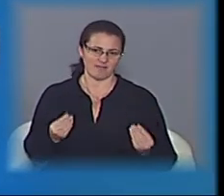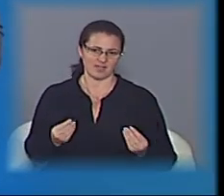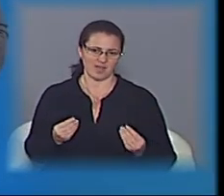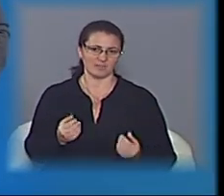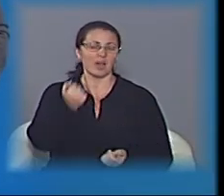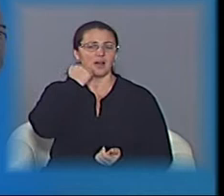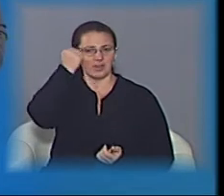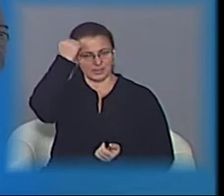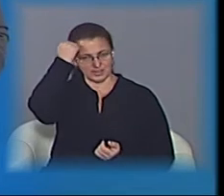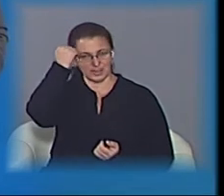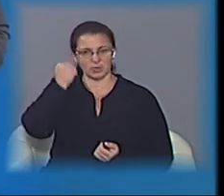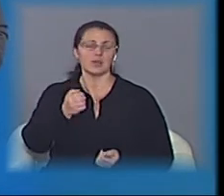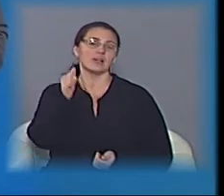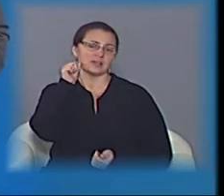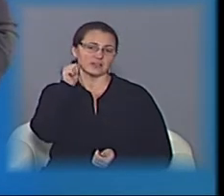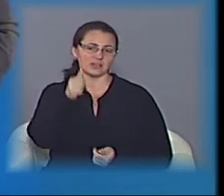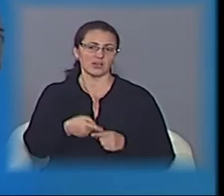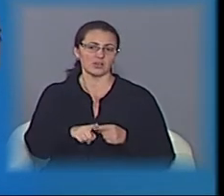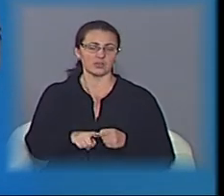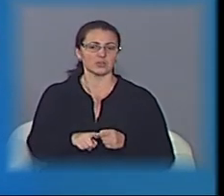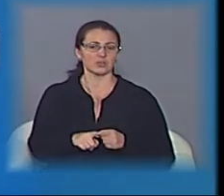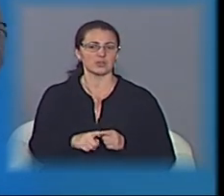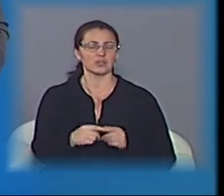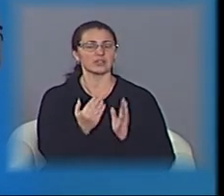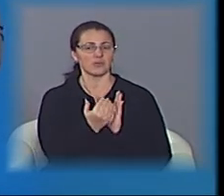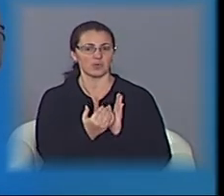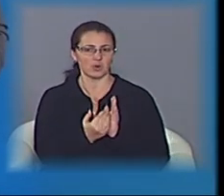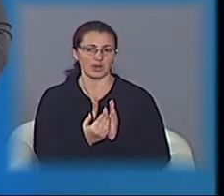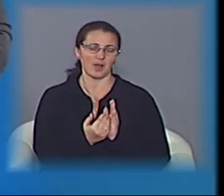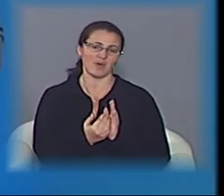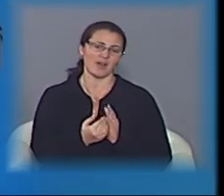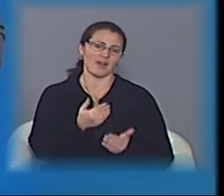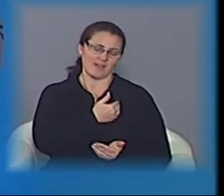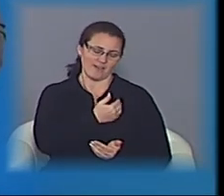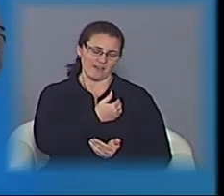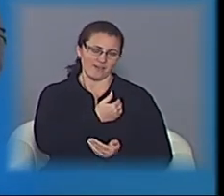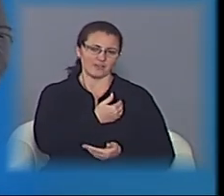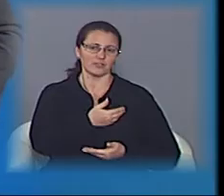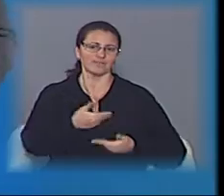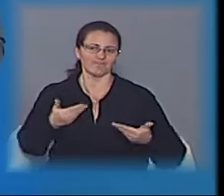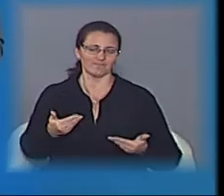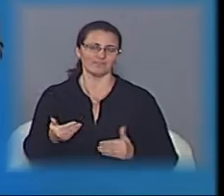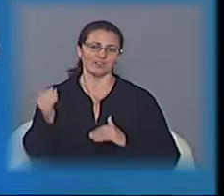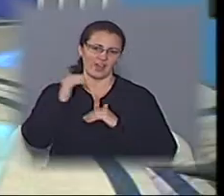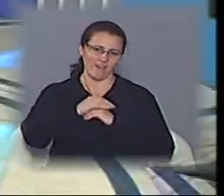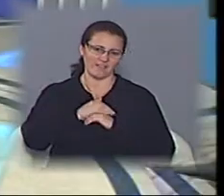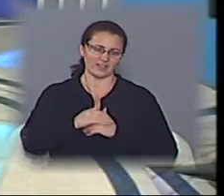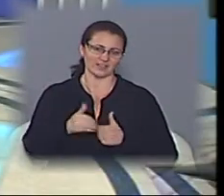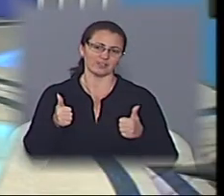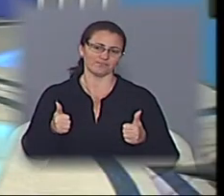мені у студії. Завтра у цій студії зустрічаєте мою колегу Володимира Перерву. Я ж бажаю вам теплого та спокійного вечора. До зустрічі.